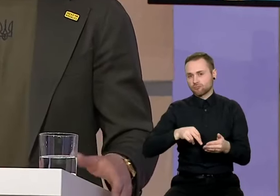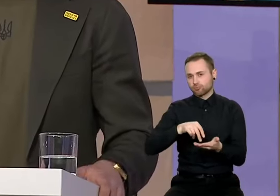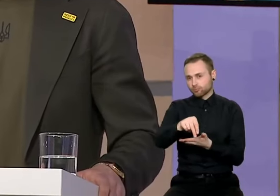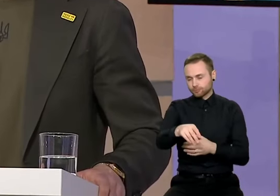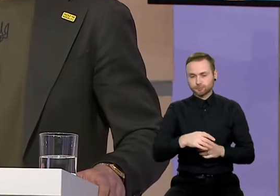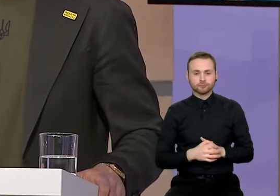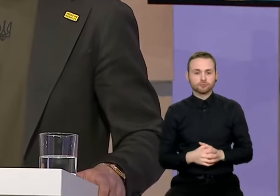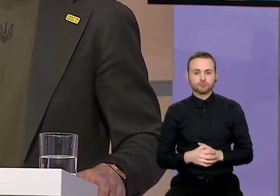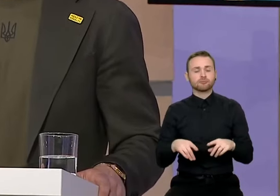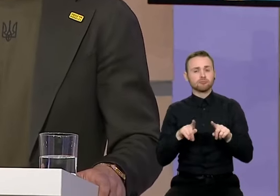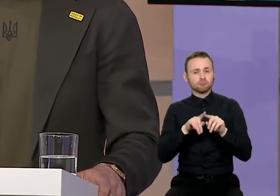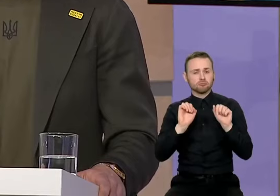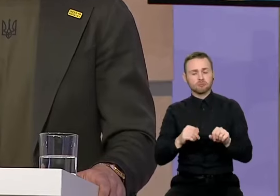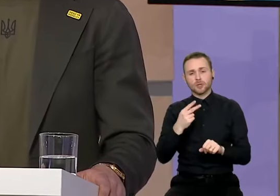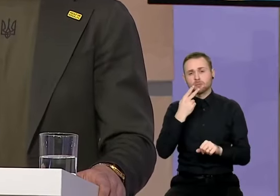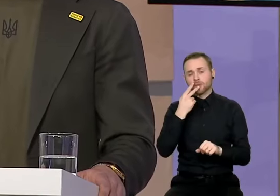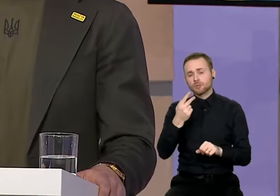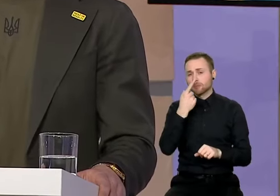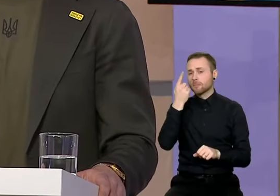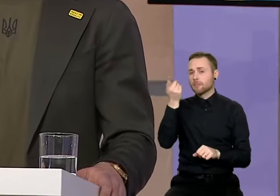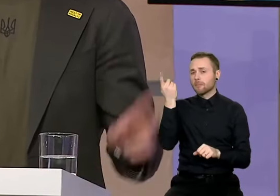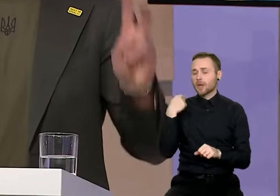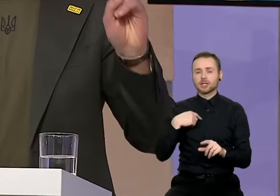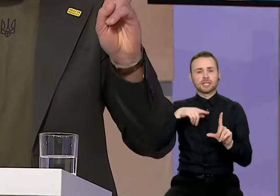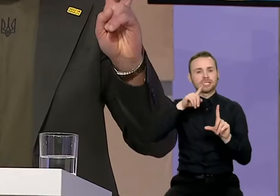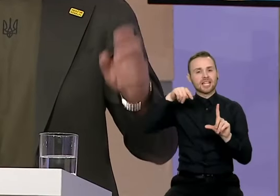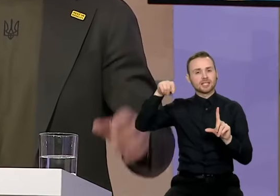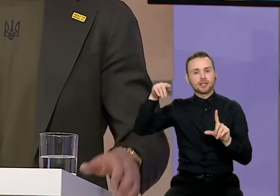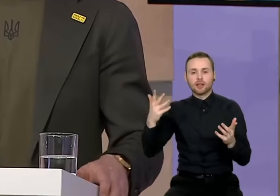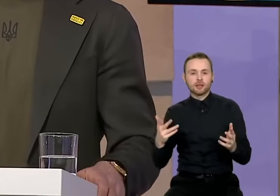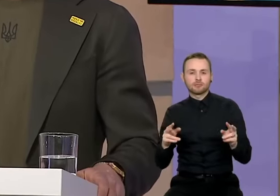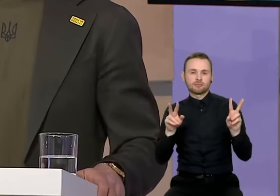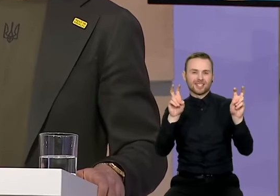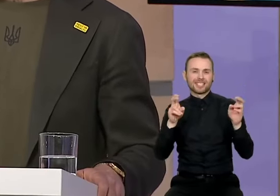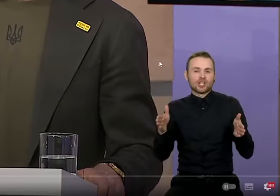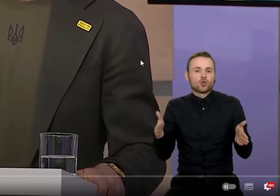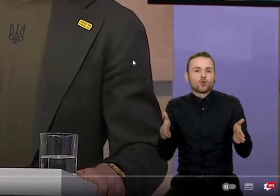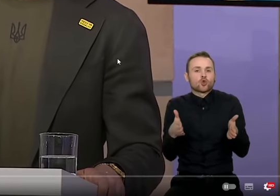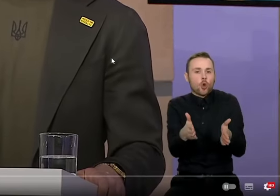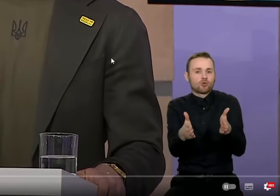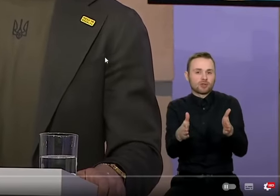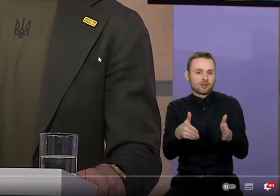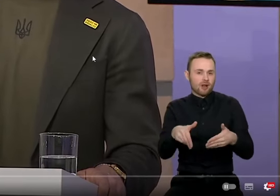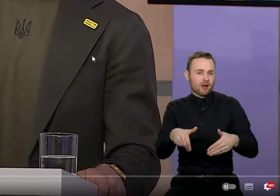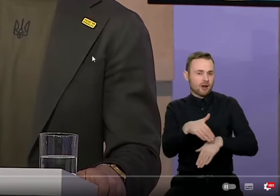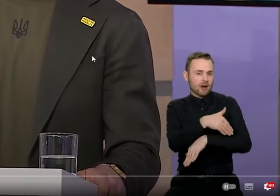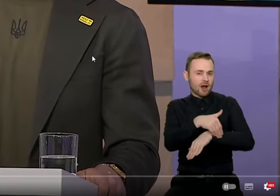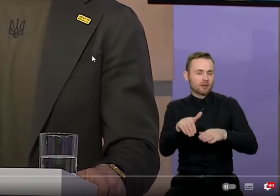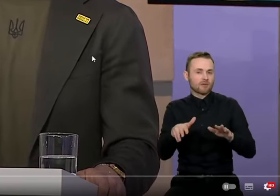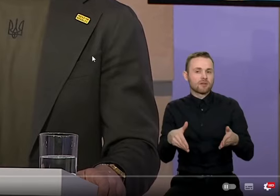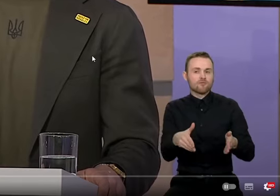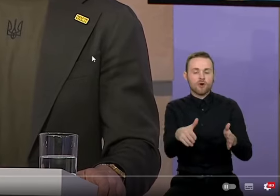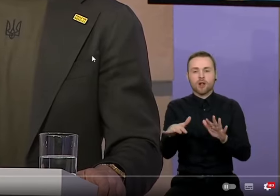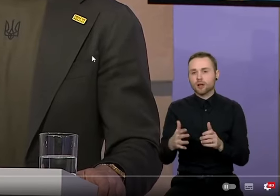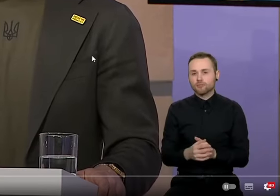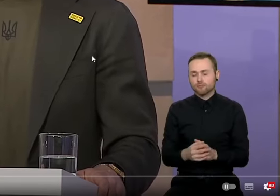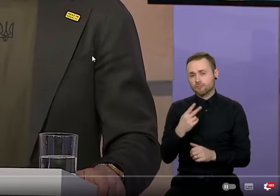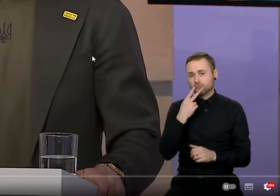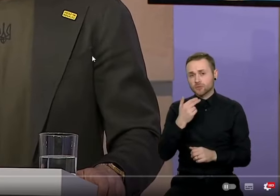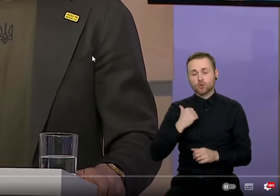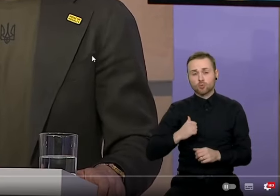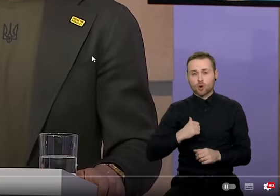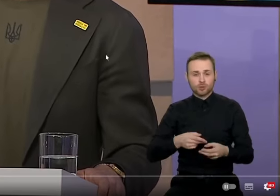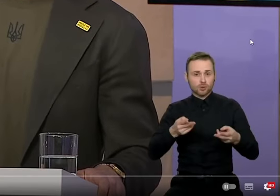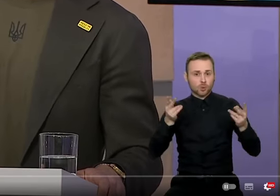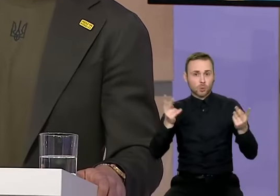Galima įvertinti ir pastorių metų statistiką, kas vyksta, taip vadinamose susiaurintose gatvėse. Ten mažėja incidentų, kur yra sužalojami